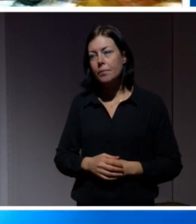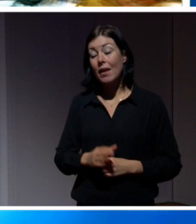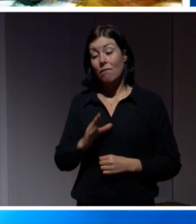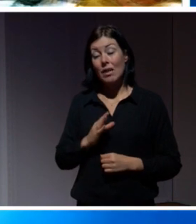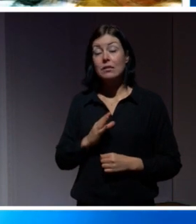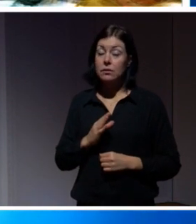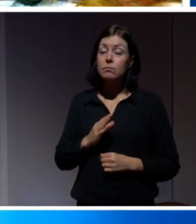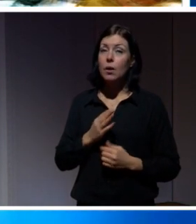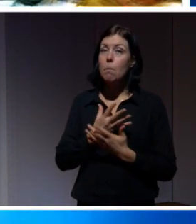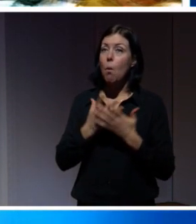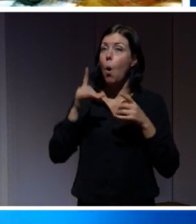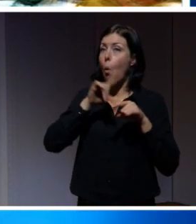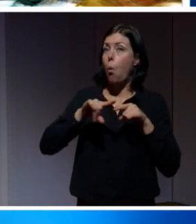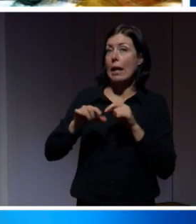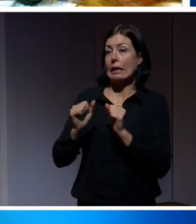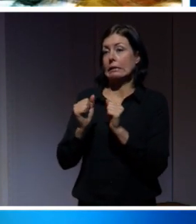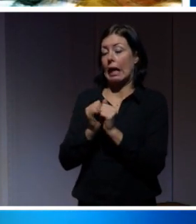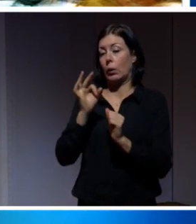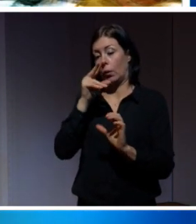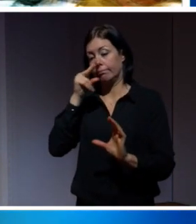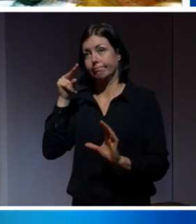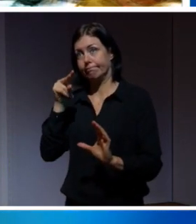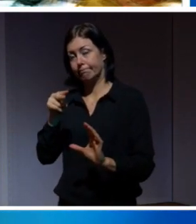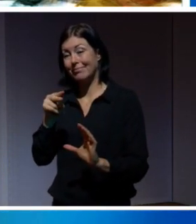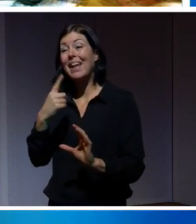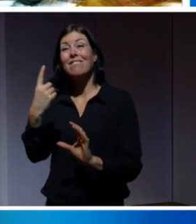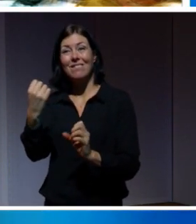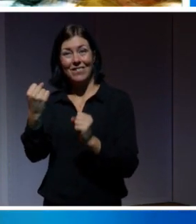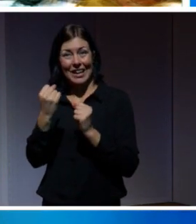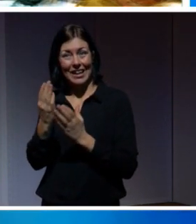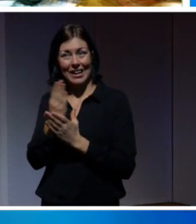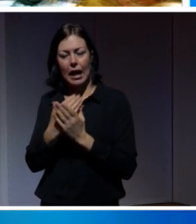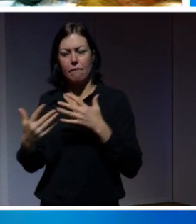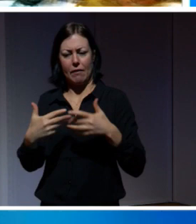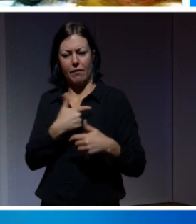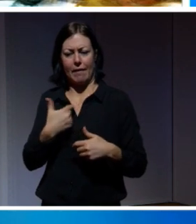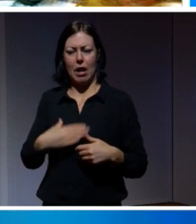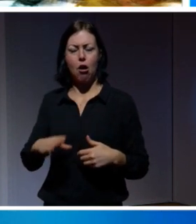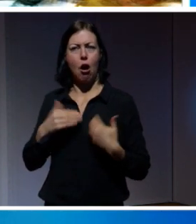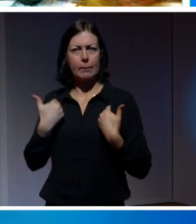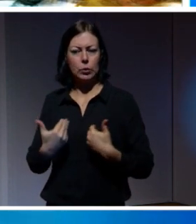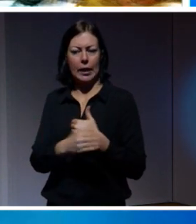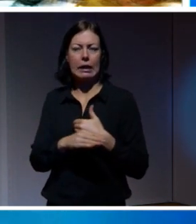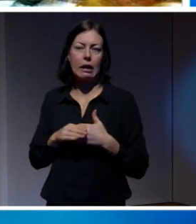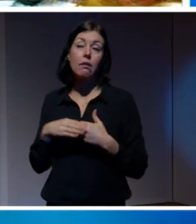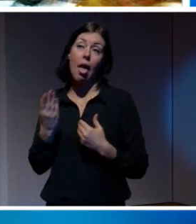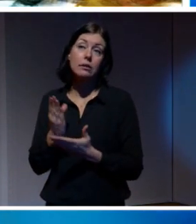olika sätt att se på det. En jätteviktig komponent i varför vi vill ha personlig integritet, är ju för säkerhet.